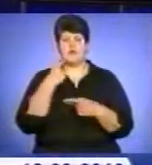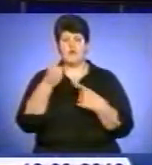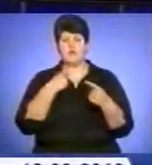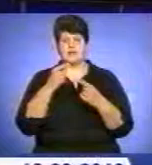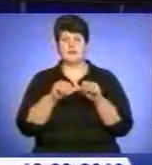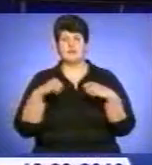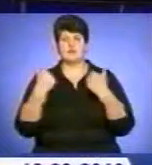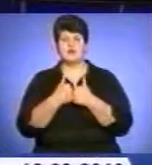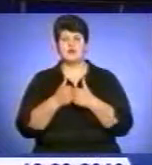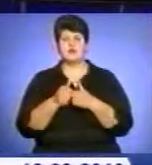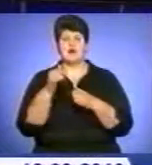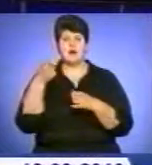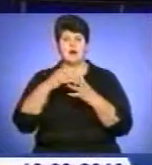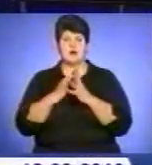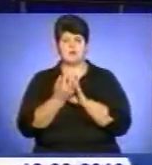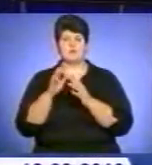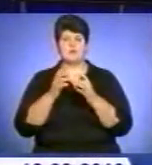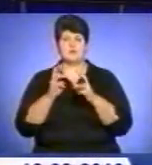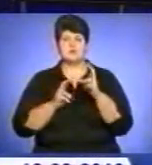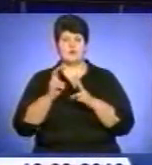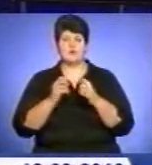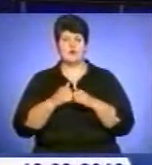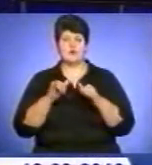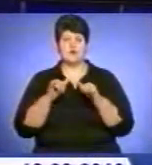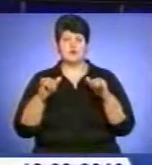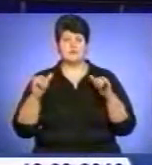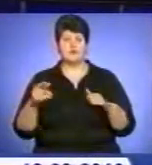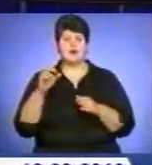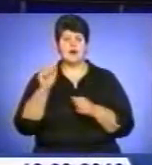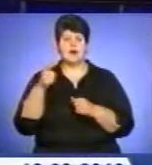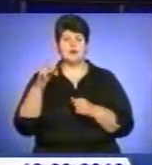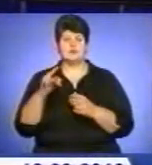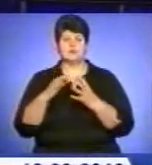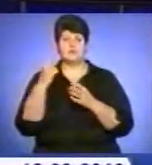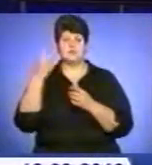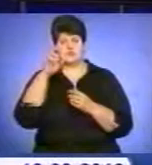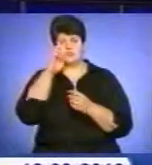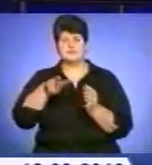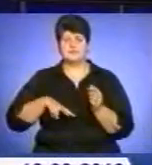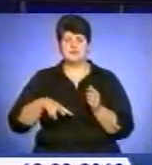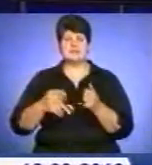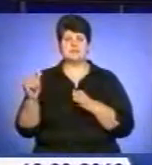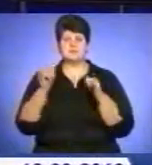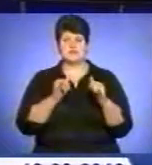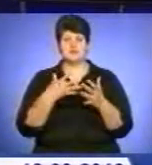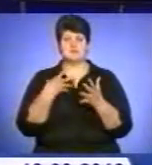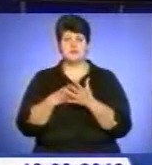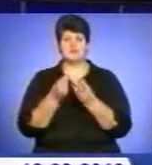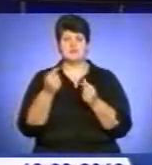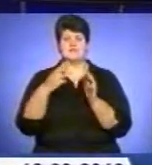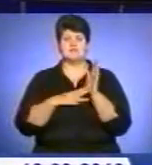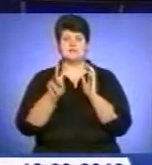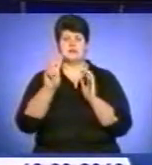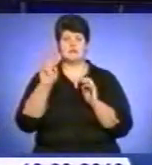агропромислового розвитку облдержадміністрації. Сільсько-господарські підприємства забезпечені власними коштами на 83%.